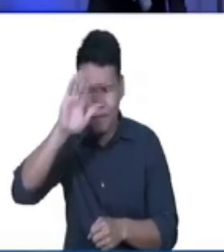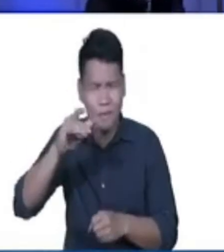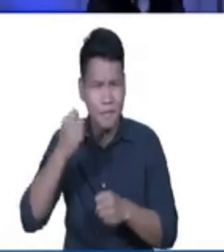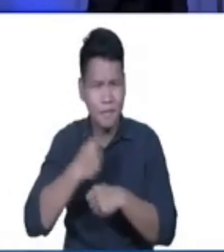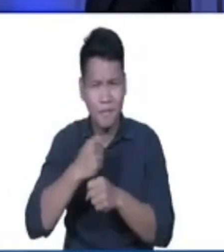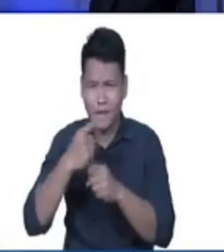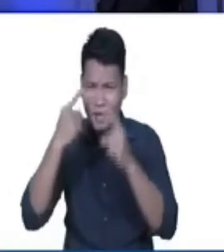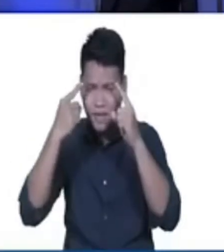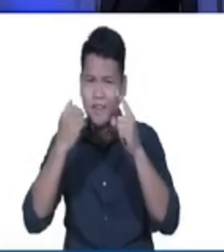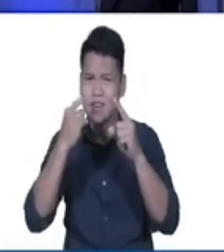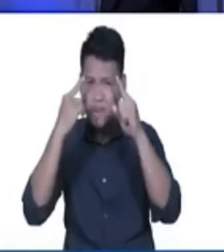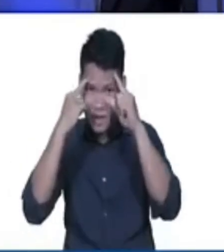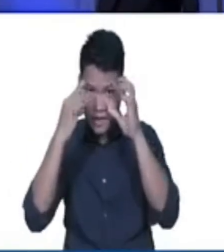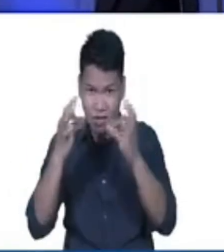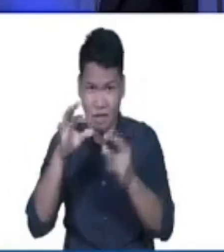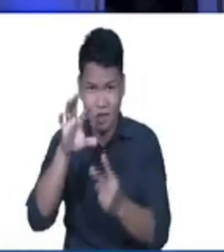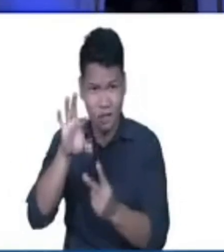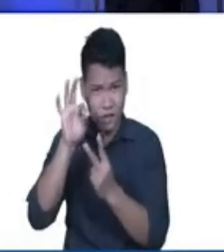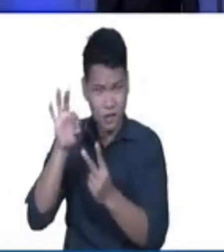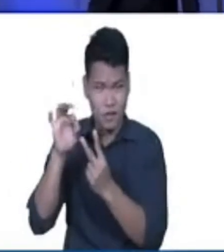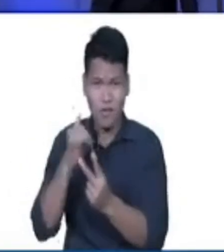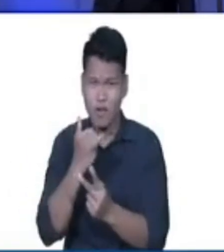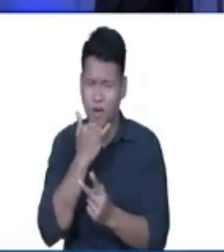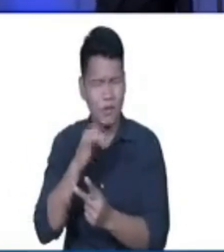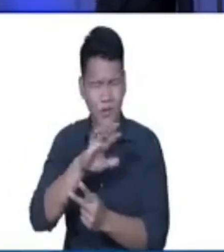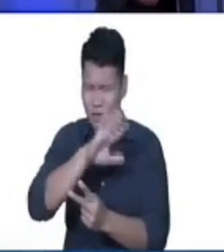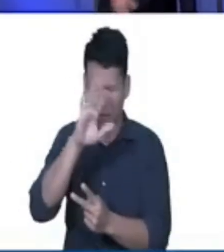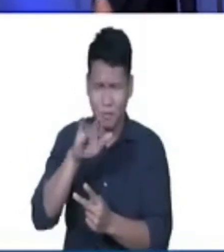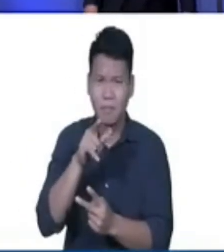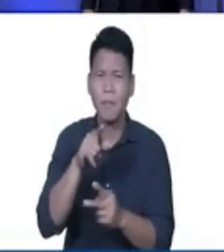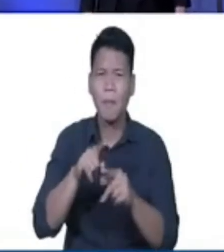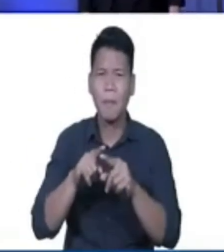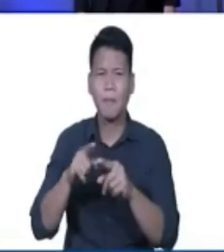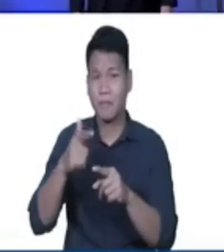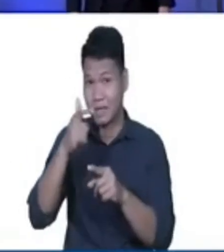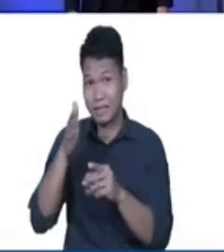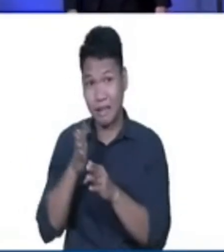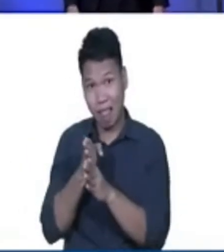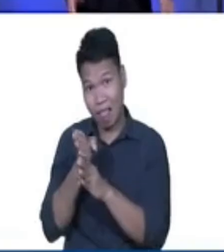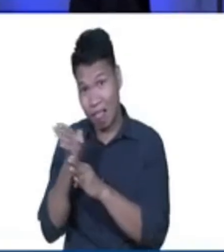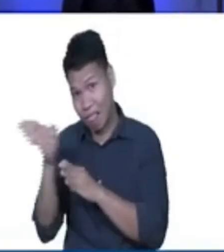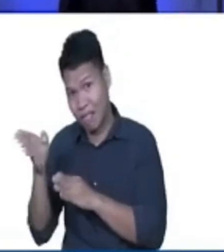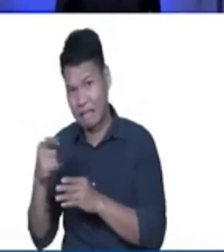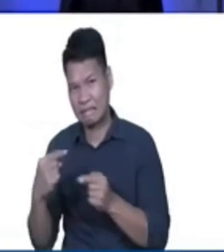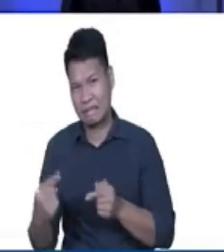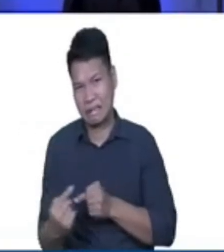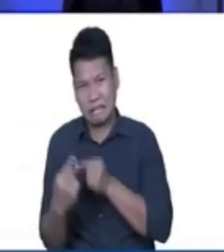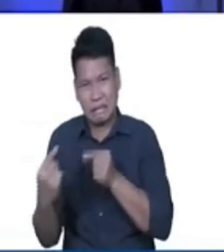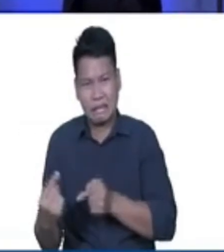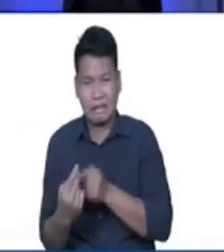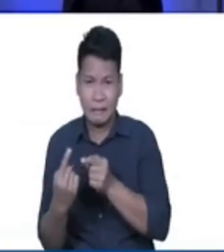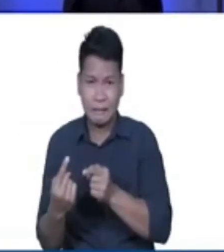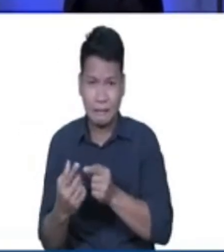making the wrong choice will lead us to suffering. Then what